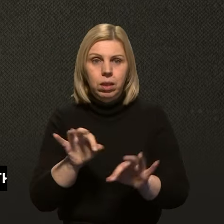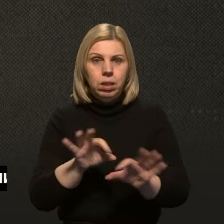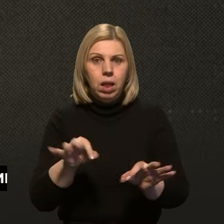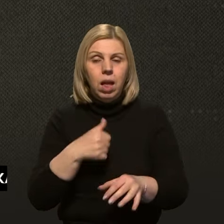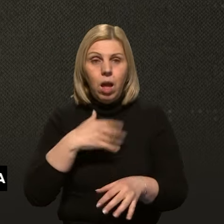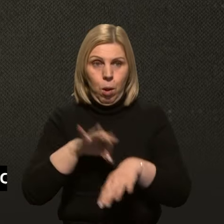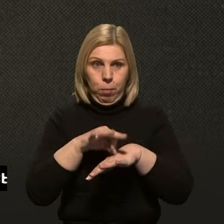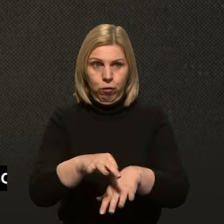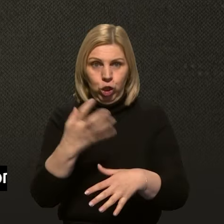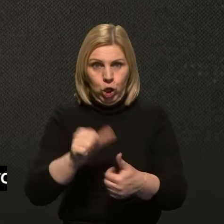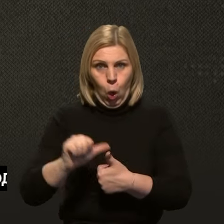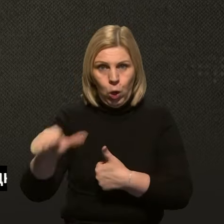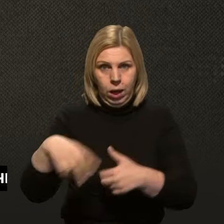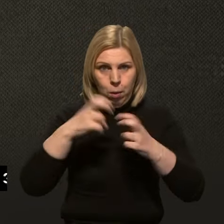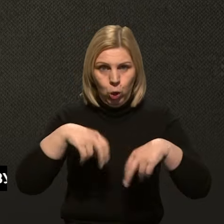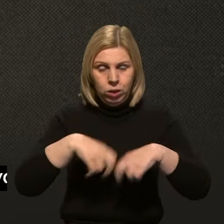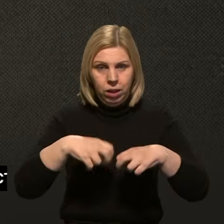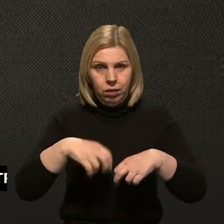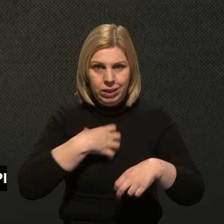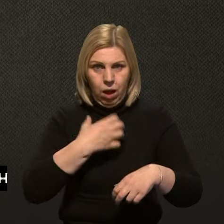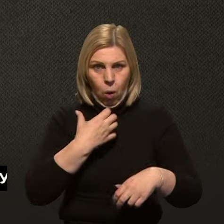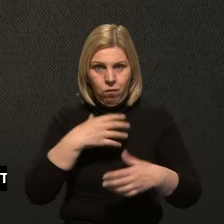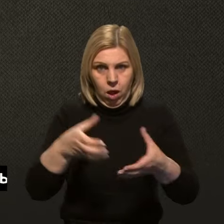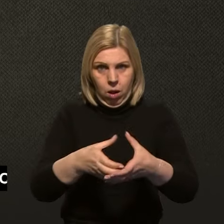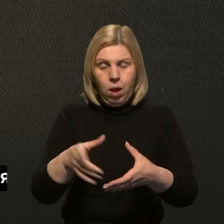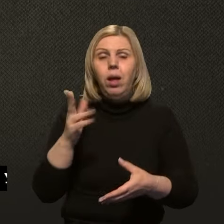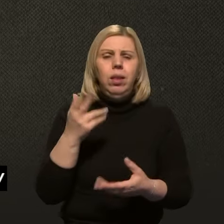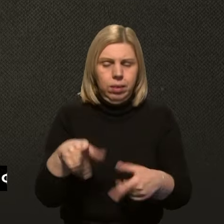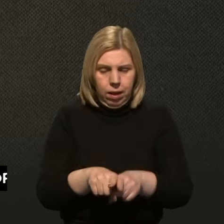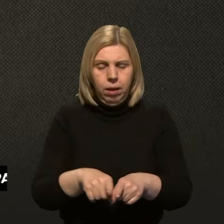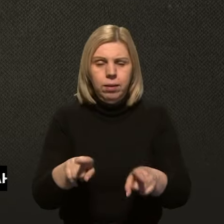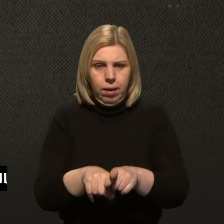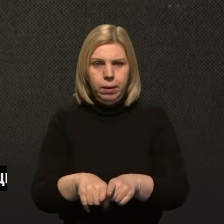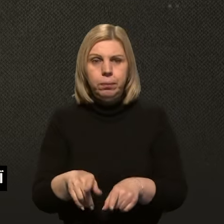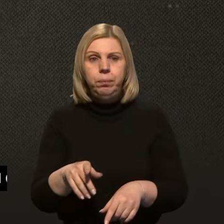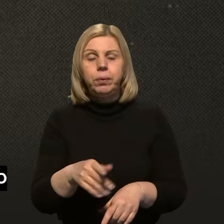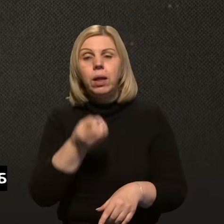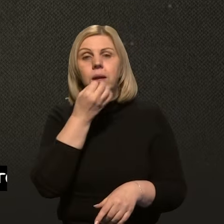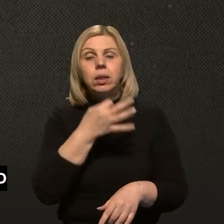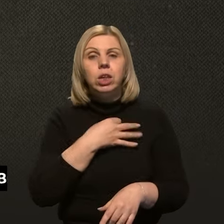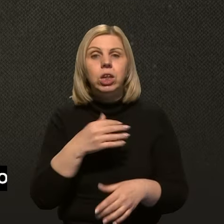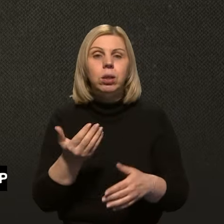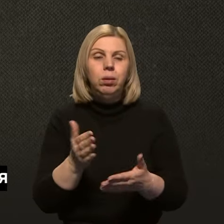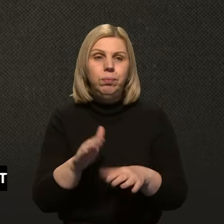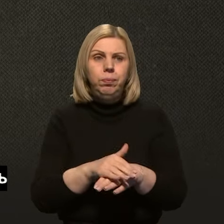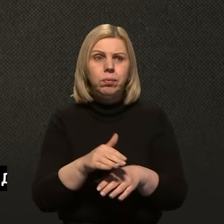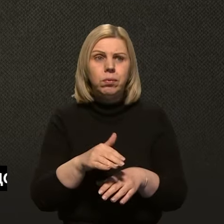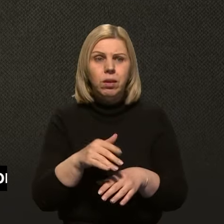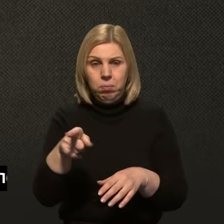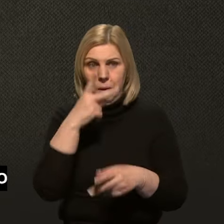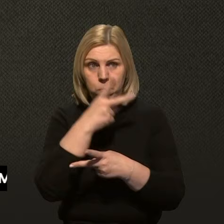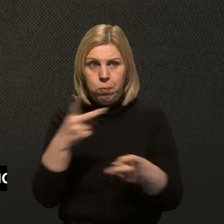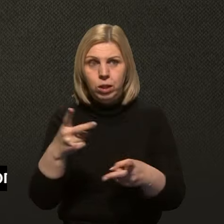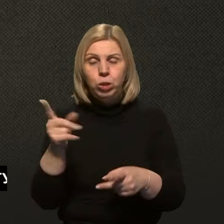проводити своє ще окреме розслідування? Так, так. Скажи, будь ласка, яка зараз... того, ми ж бачимо,